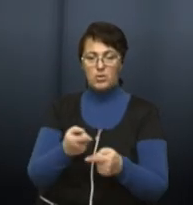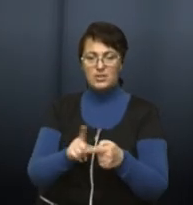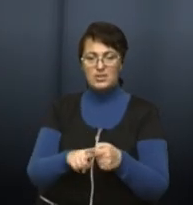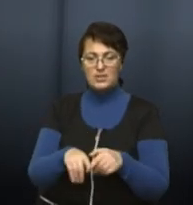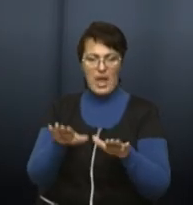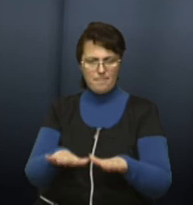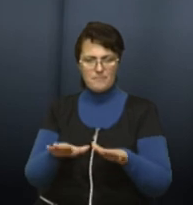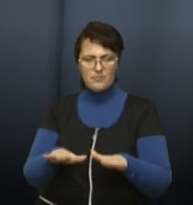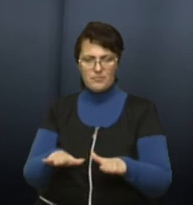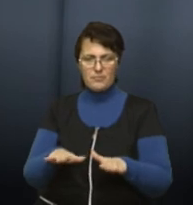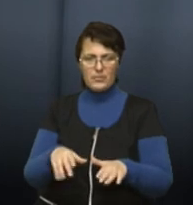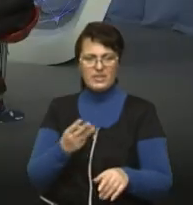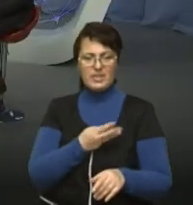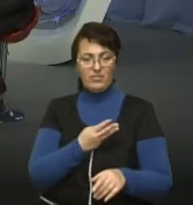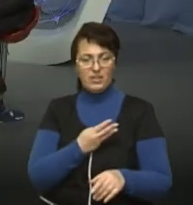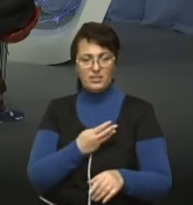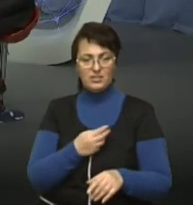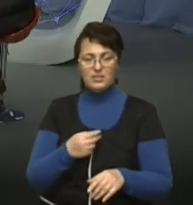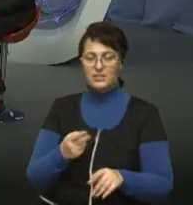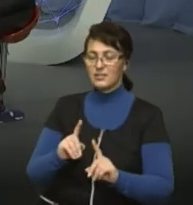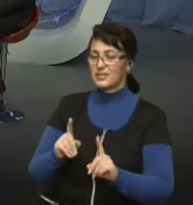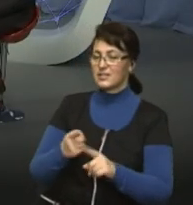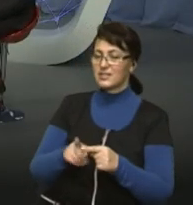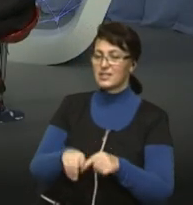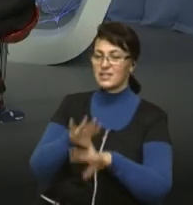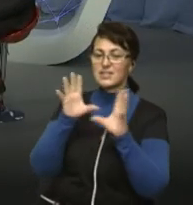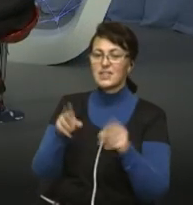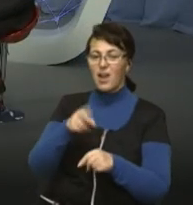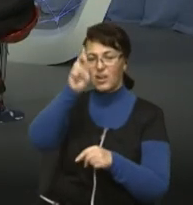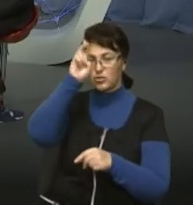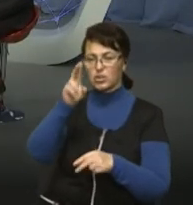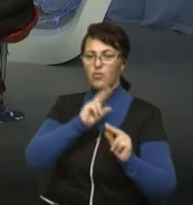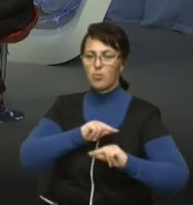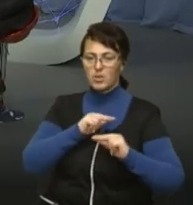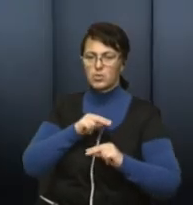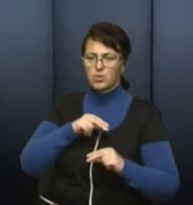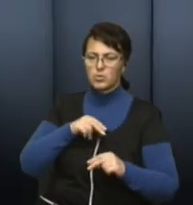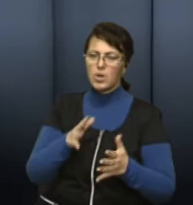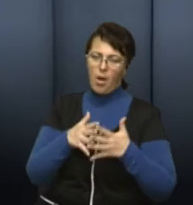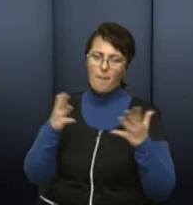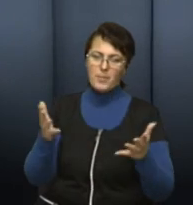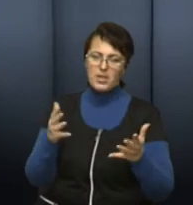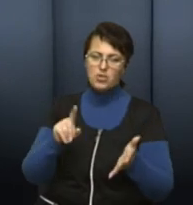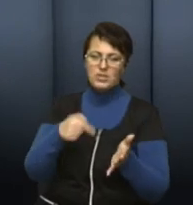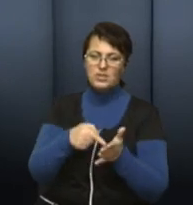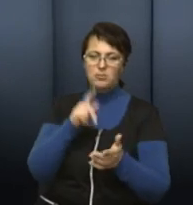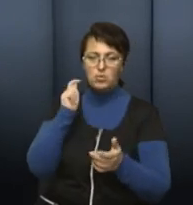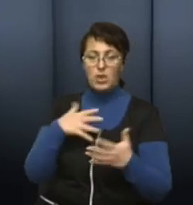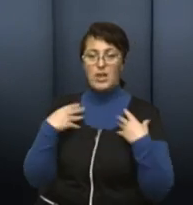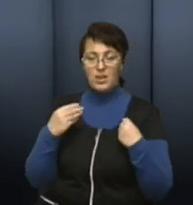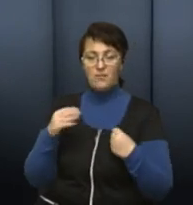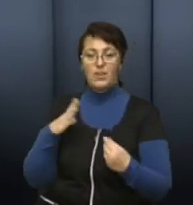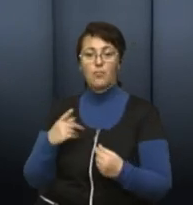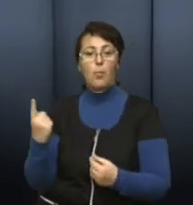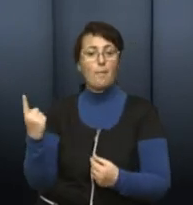ініціатива, так я розумію? Це загальнодержавна, тобто вона вже працює в більшості міст України. Львів був першим, який запровадив